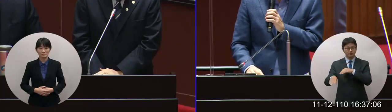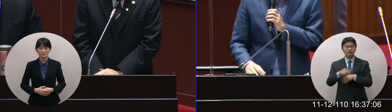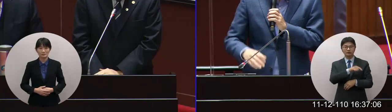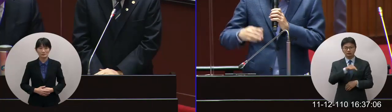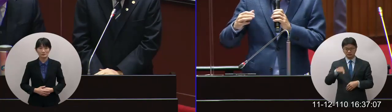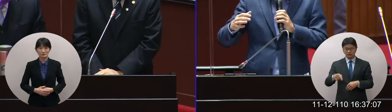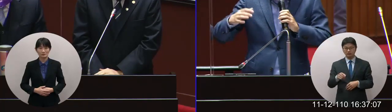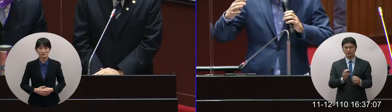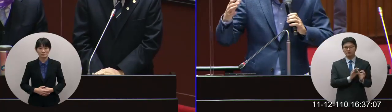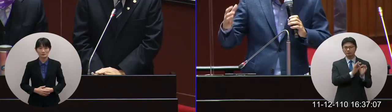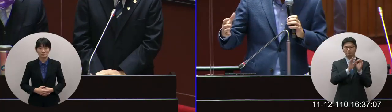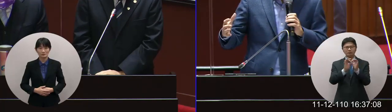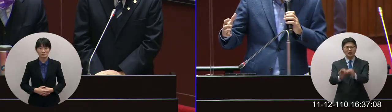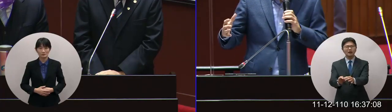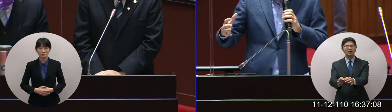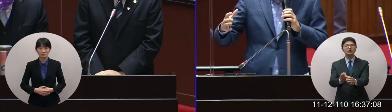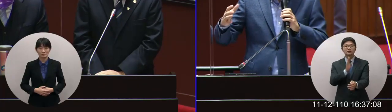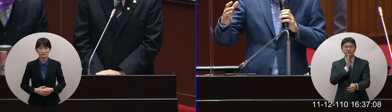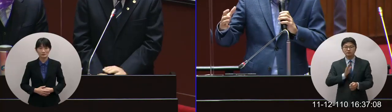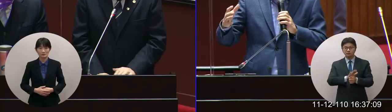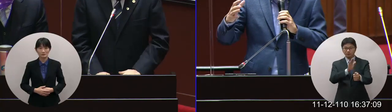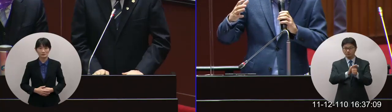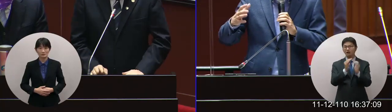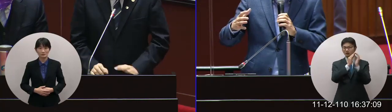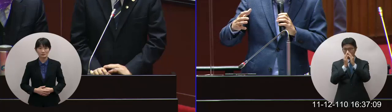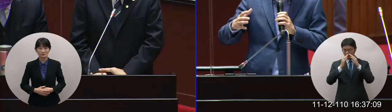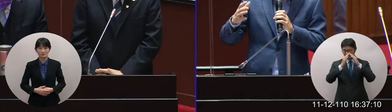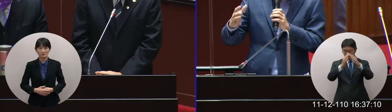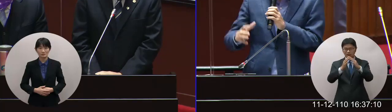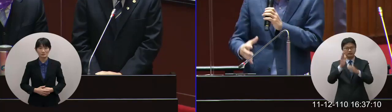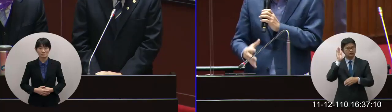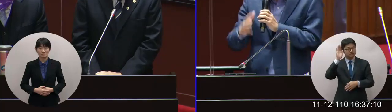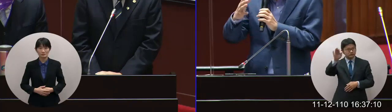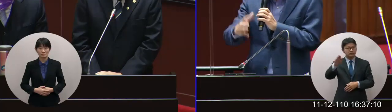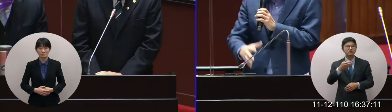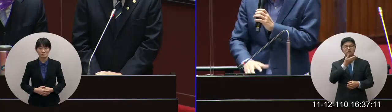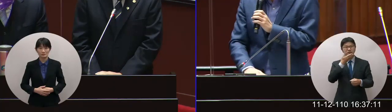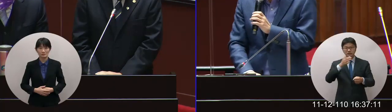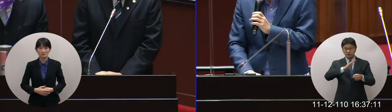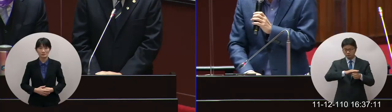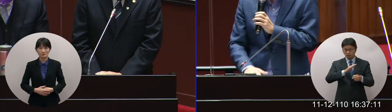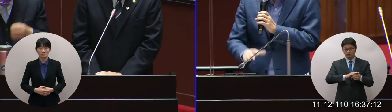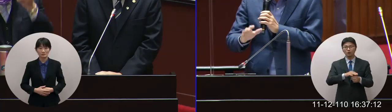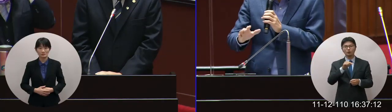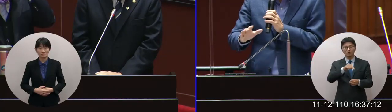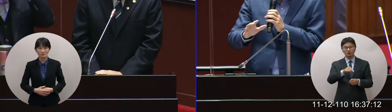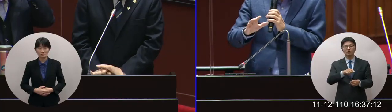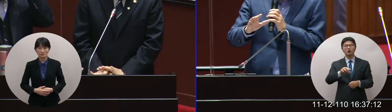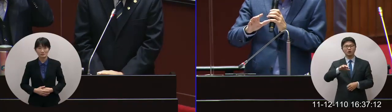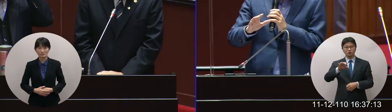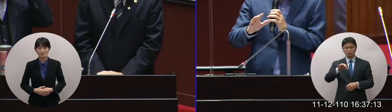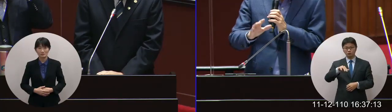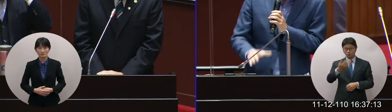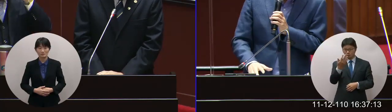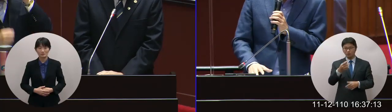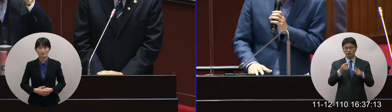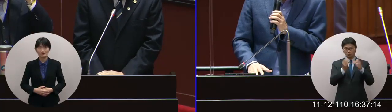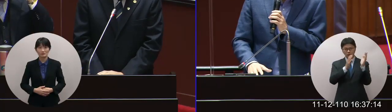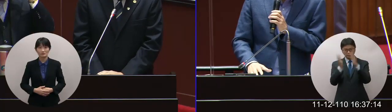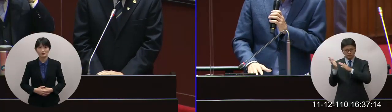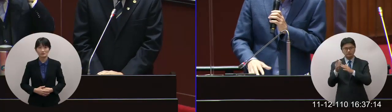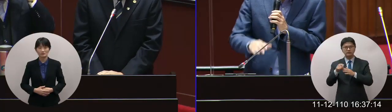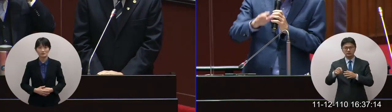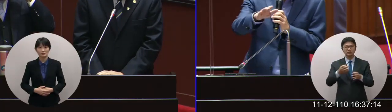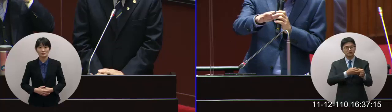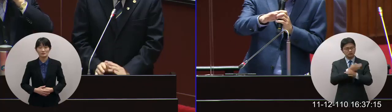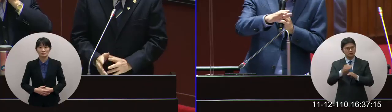要的一個部分是針對整個桃園市未來商業的中心在輕浮將近五百公頃的一個發展非常相關